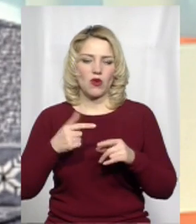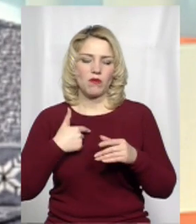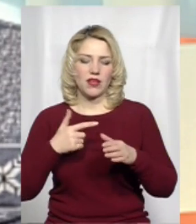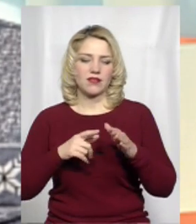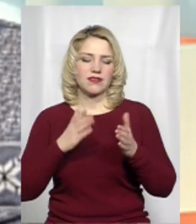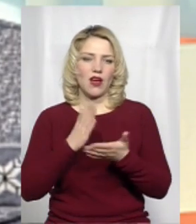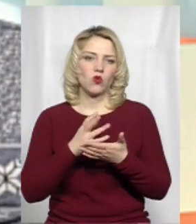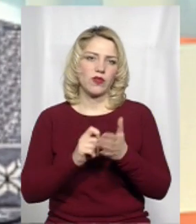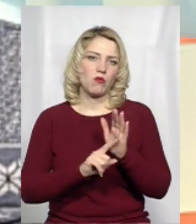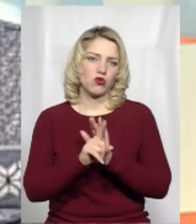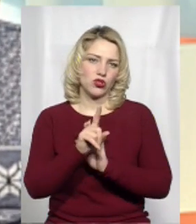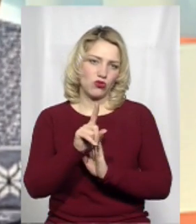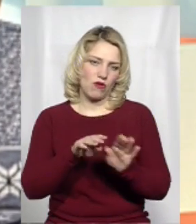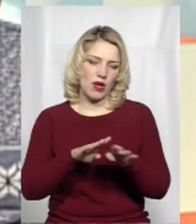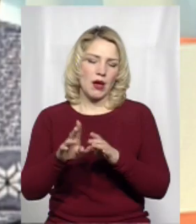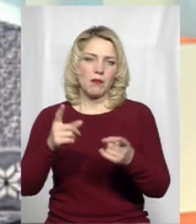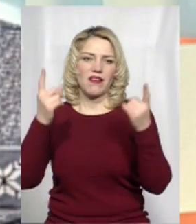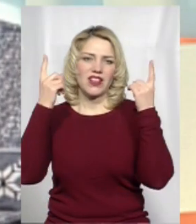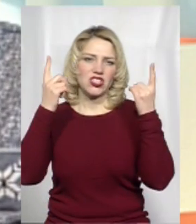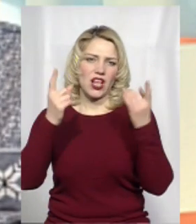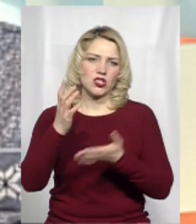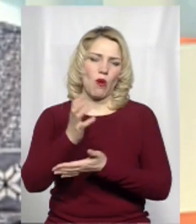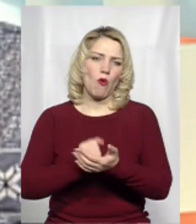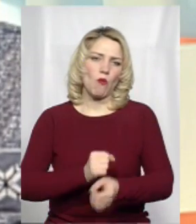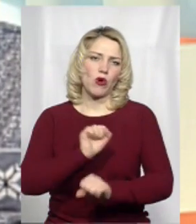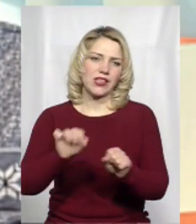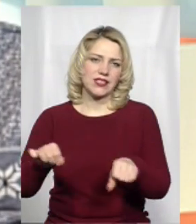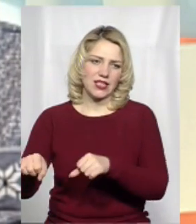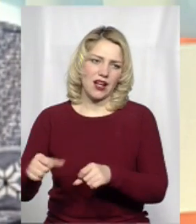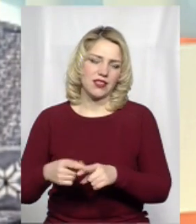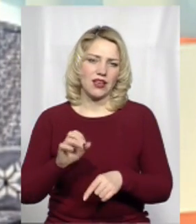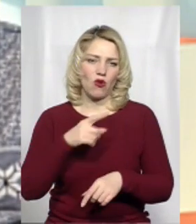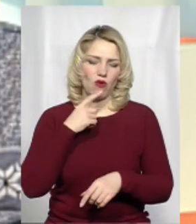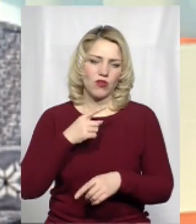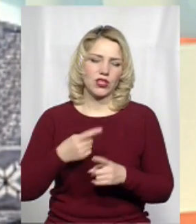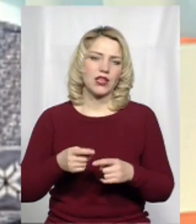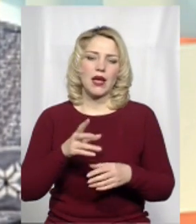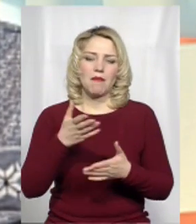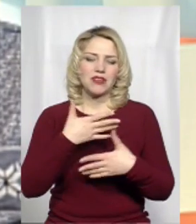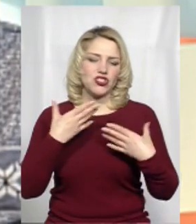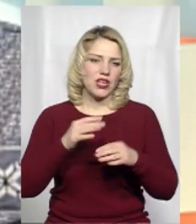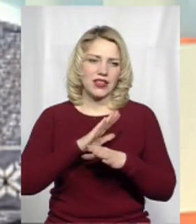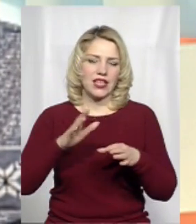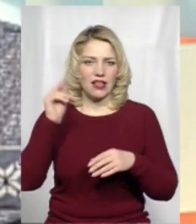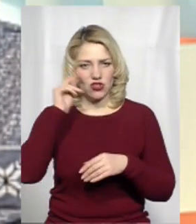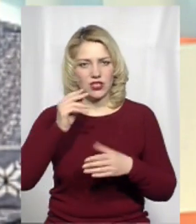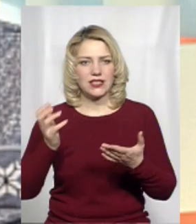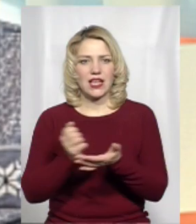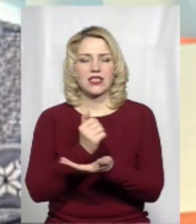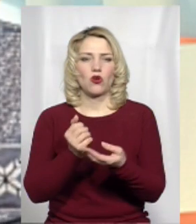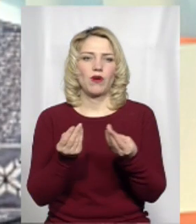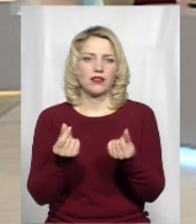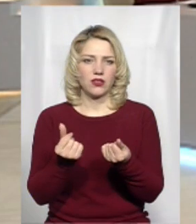початковому рівні. При величезному потенціалі, як і пан Погорілець сказав і пан Сергій, ми ще не навчилися заробляти кошти.